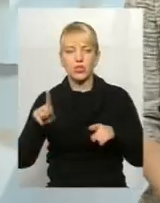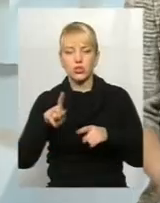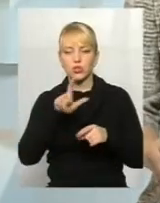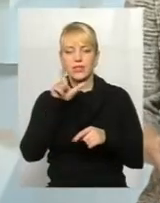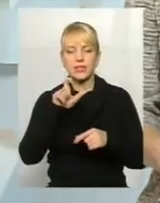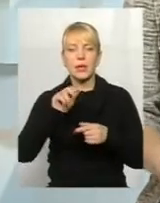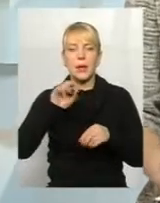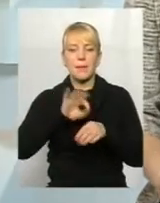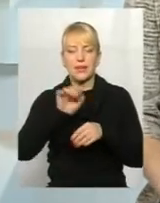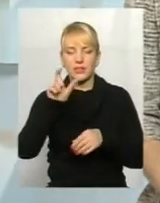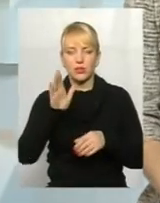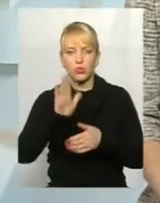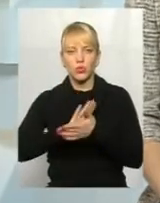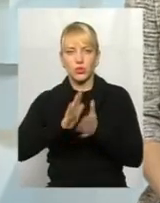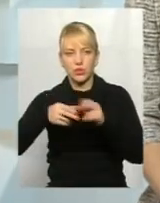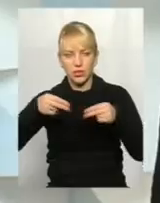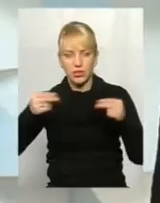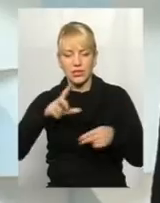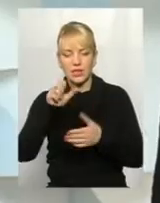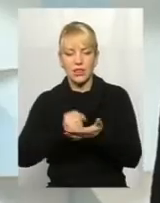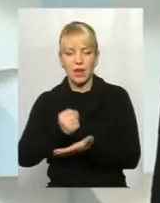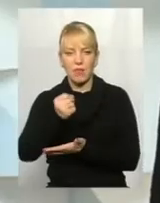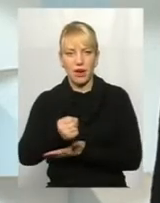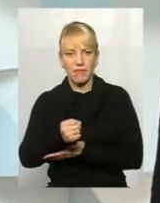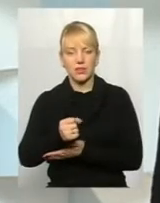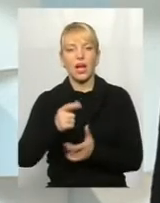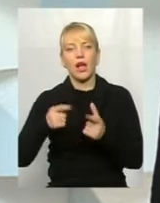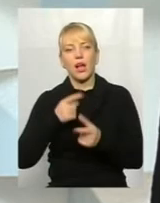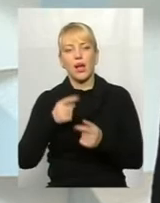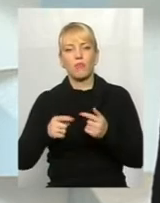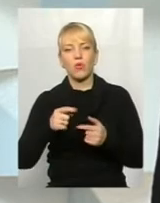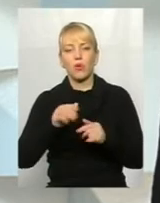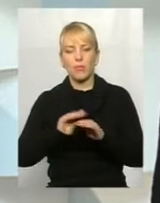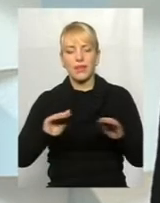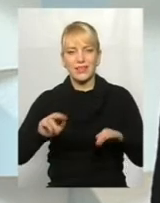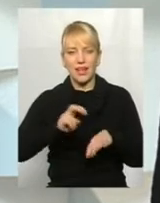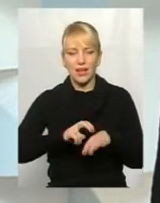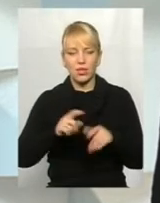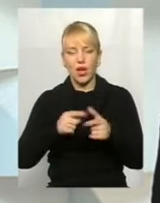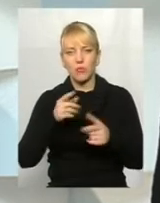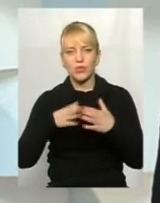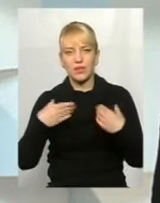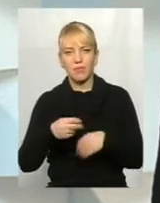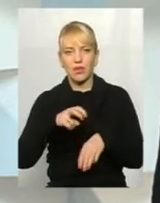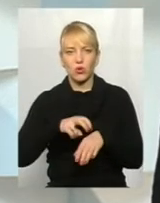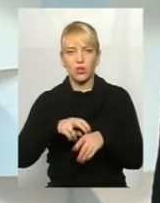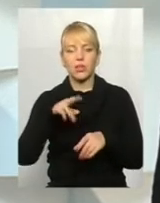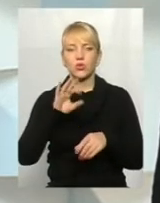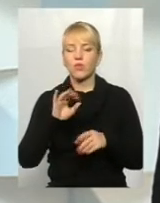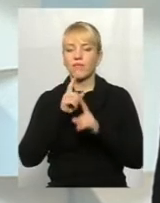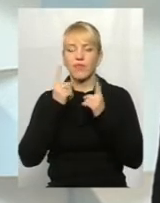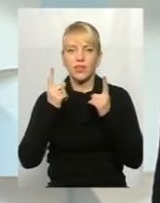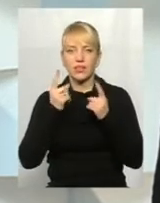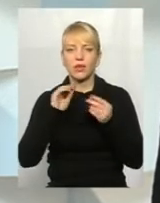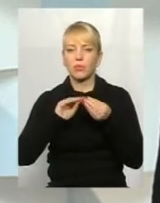попадає до вузького спеціаліста за направленням або педіатра, або сімейного лікаря, я думаю, що великих проблем не буде,